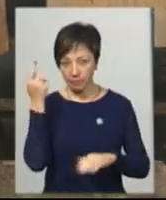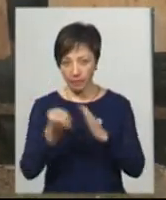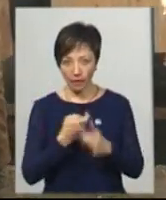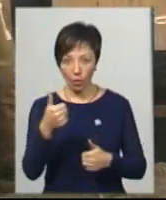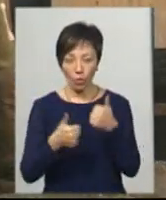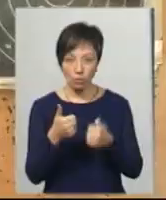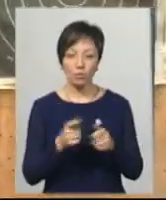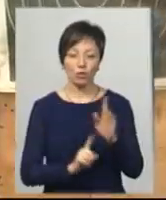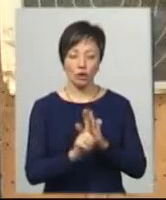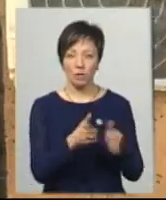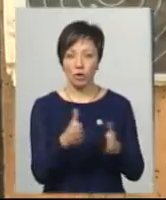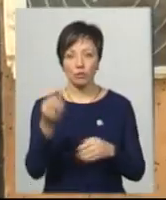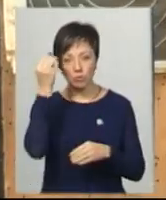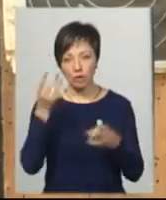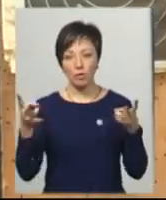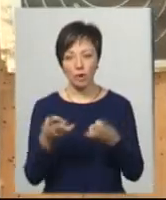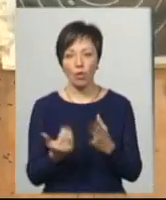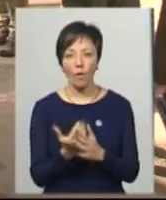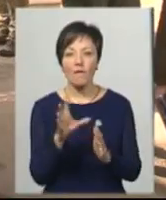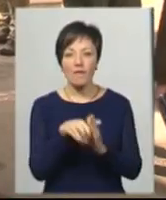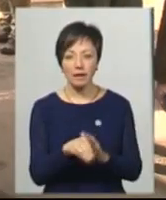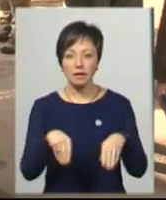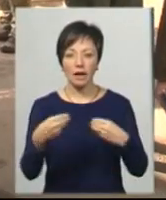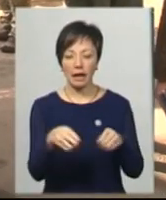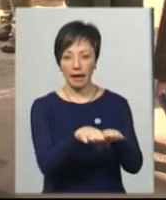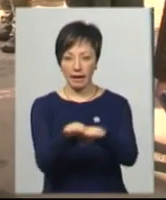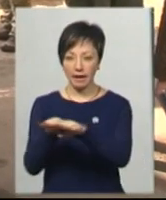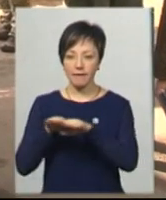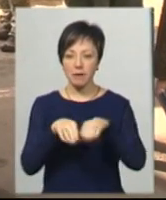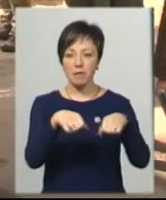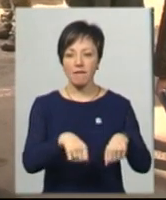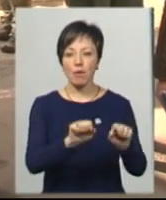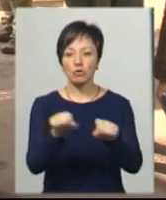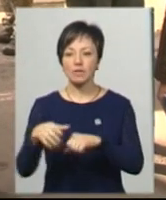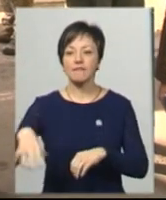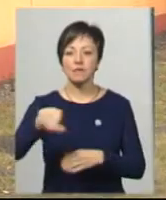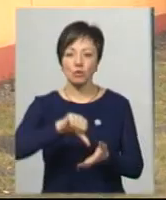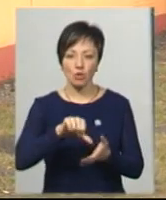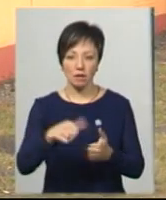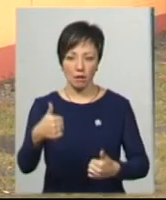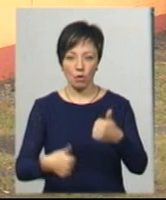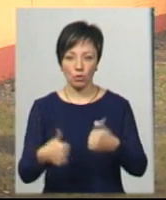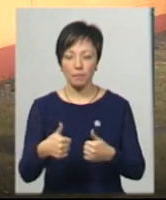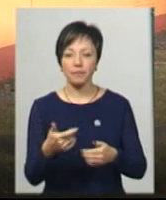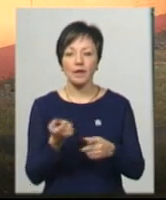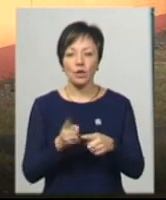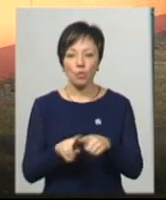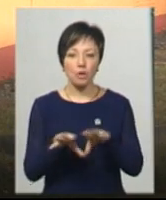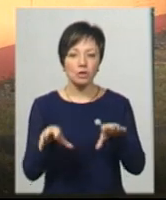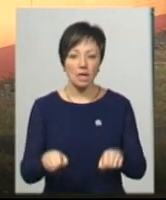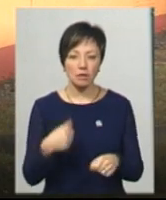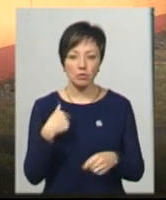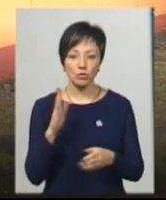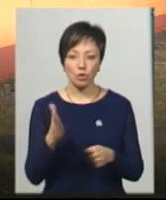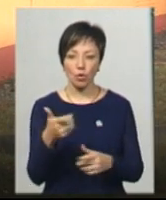підготовку. На його думку, це необхідне нововведення, тому що дає рівні права та можливості всім конкурсантам. Та посада, на яку прибули ми для